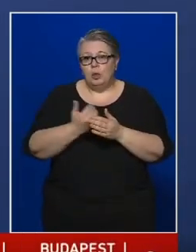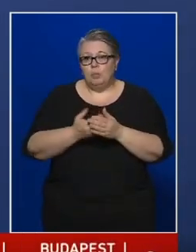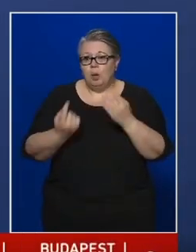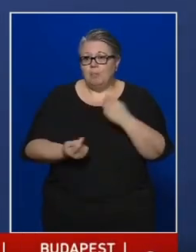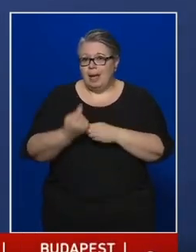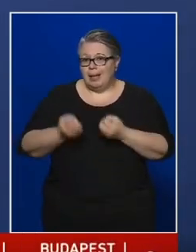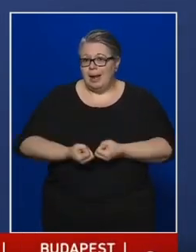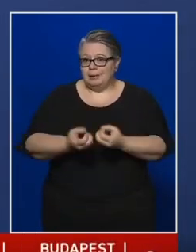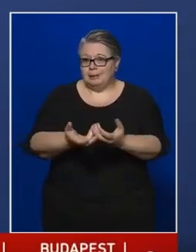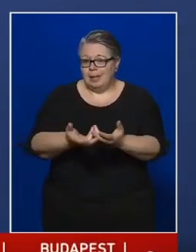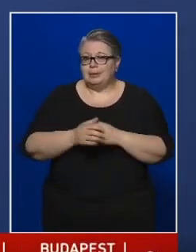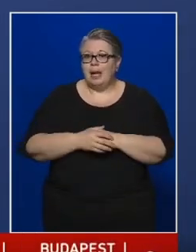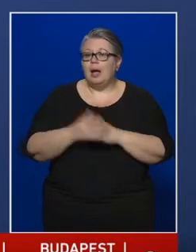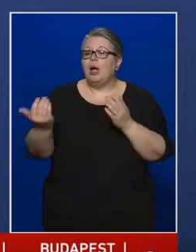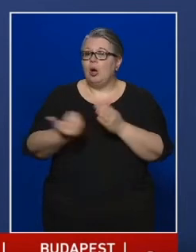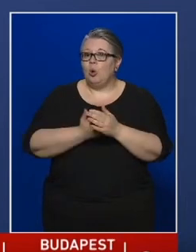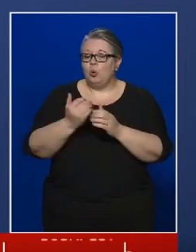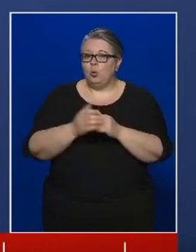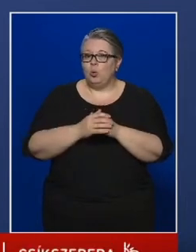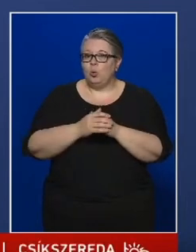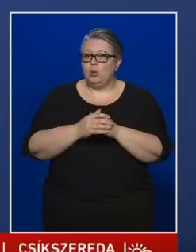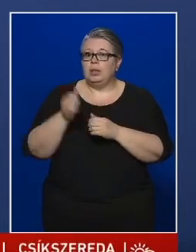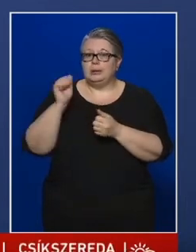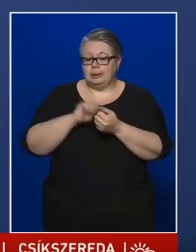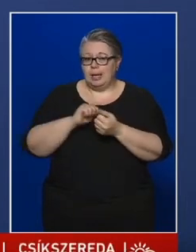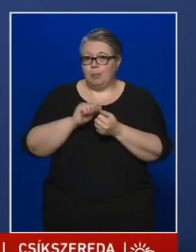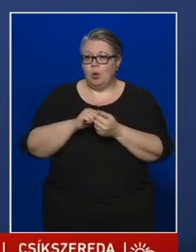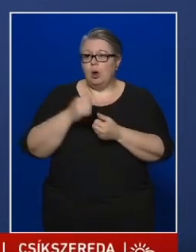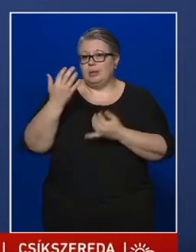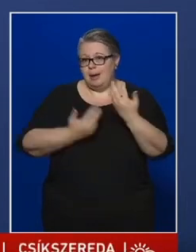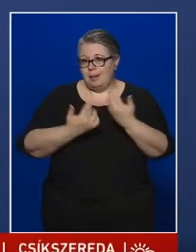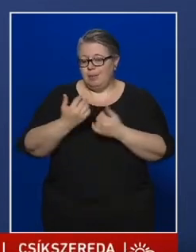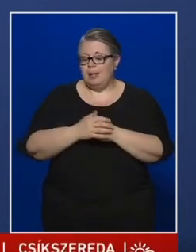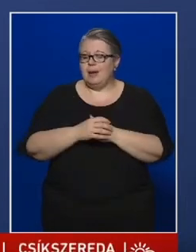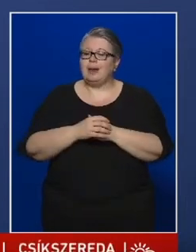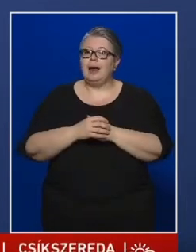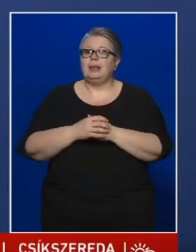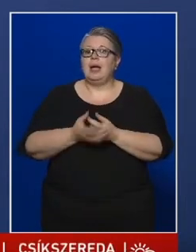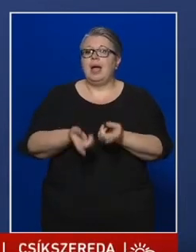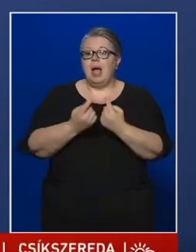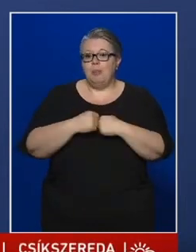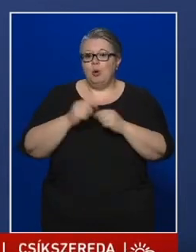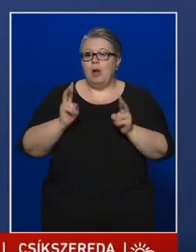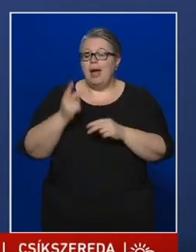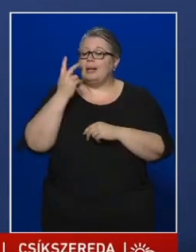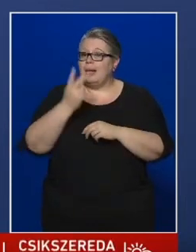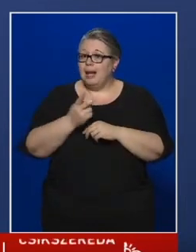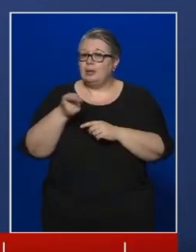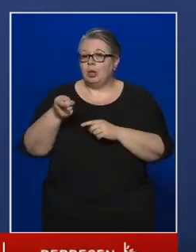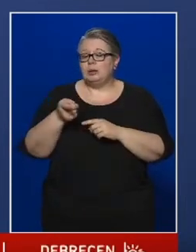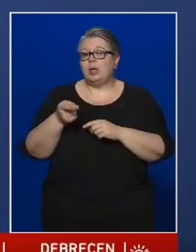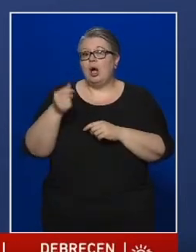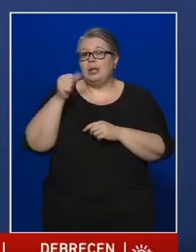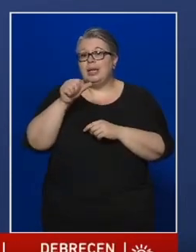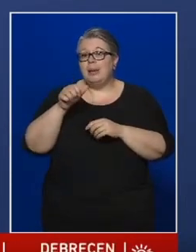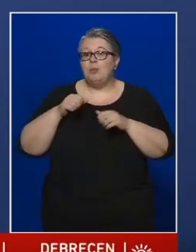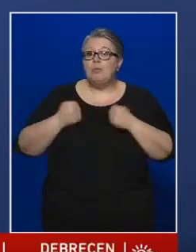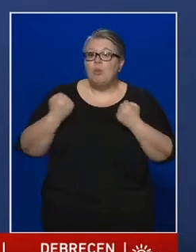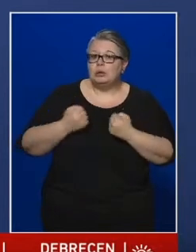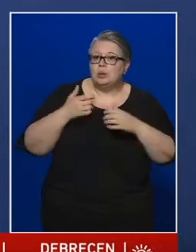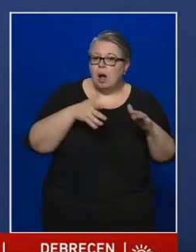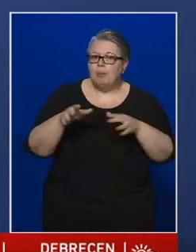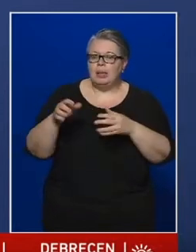megjelentette az új számokat, eredményeket, és ebből látjuk azokat a népmozgalmi